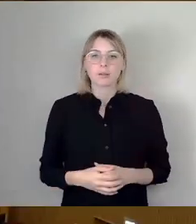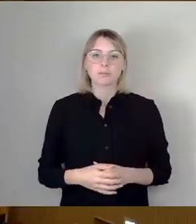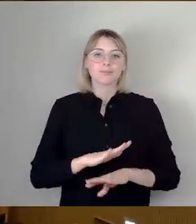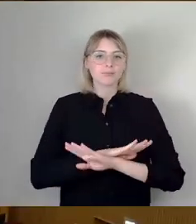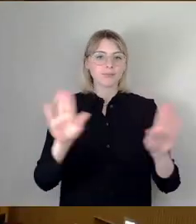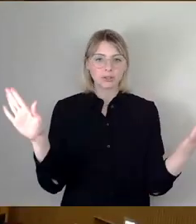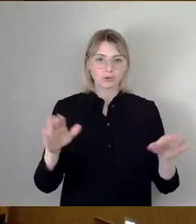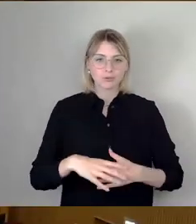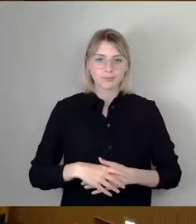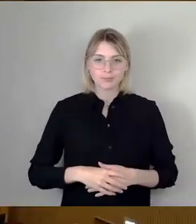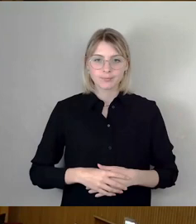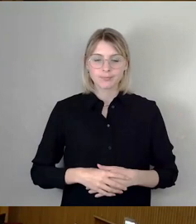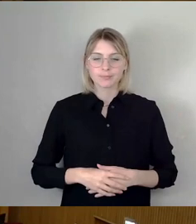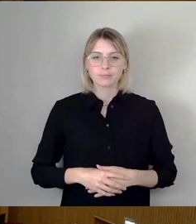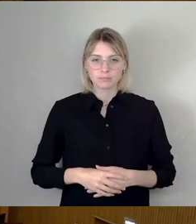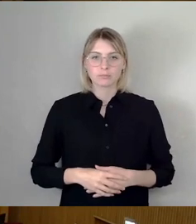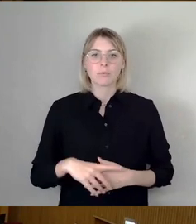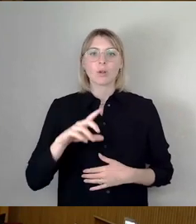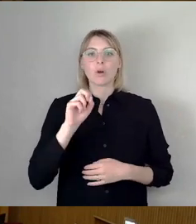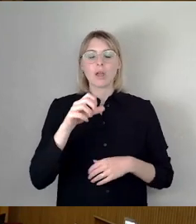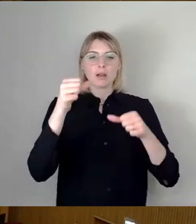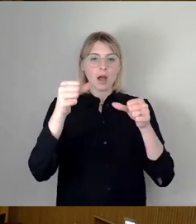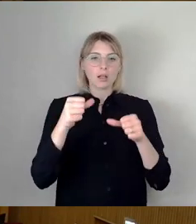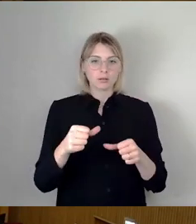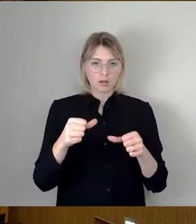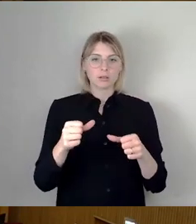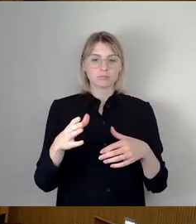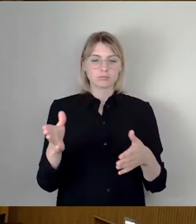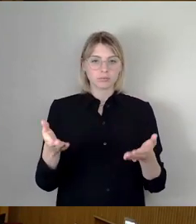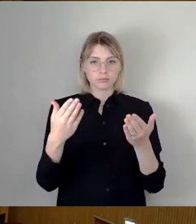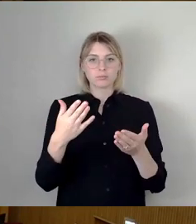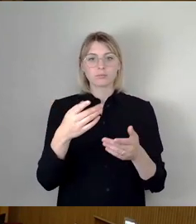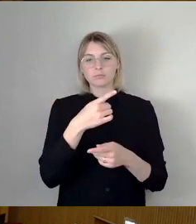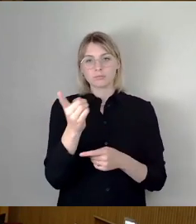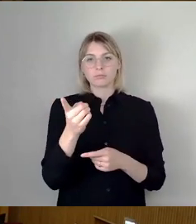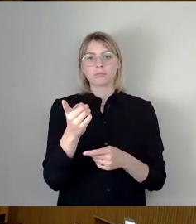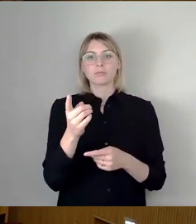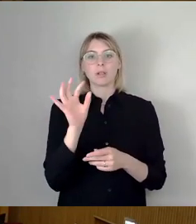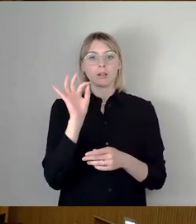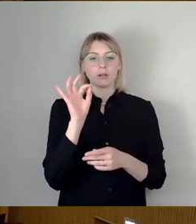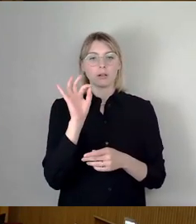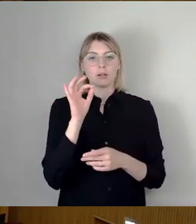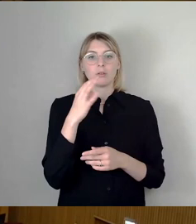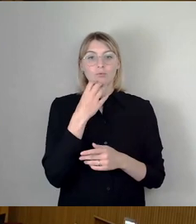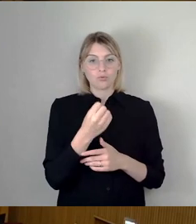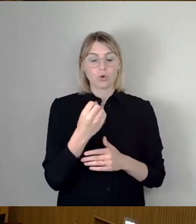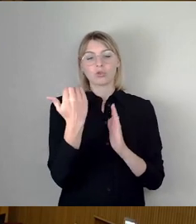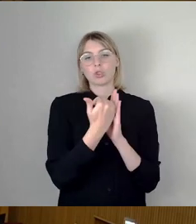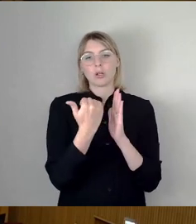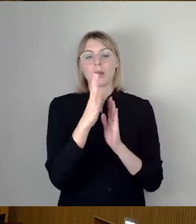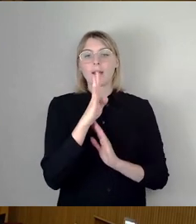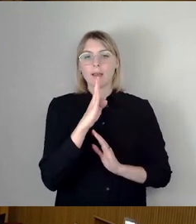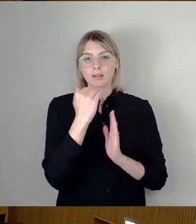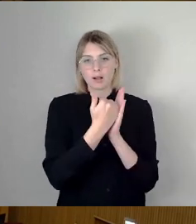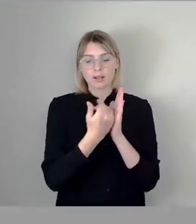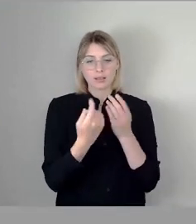Damit ist der Antrag gestellt, wer dafür ist, dass wir die Rednerliste abschließen, dem bitte ich um das